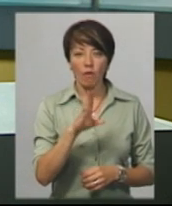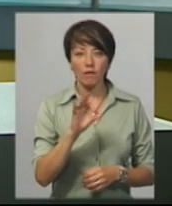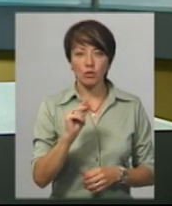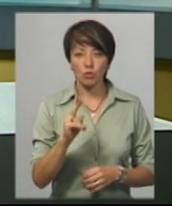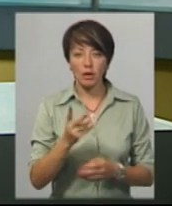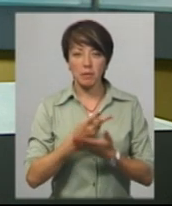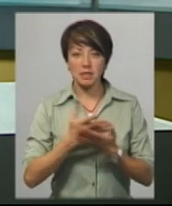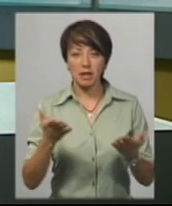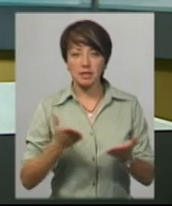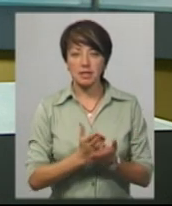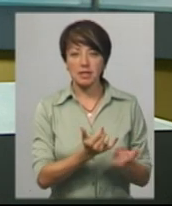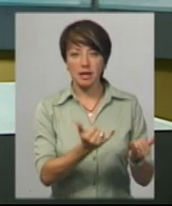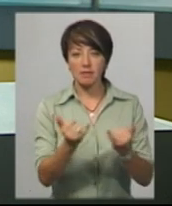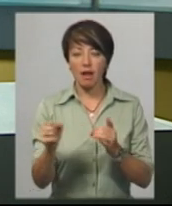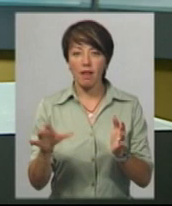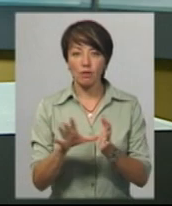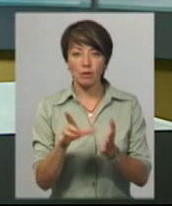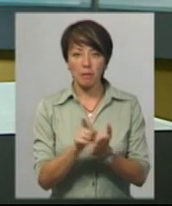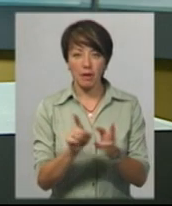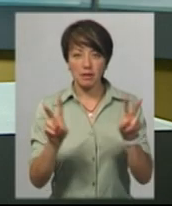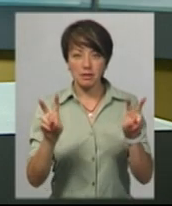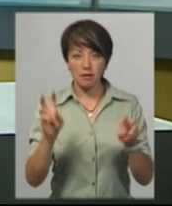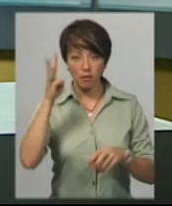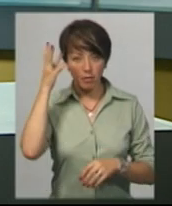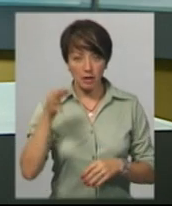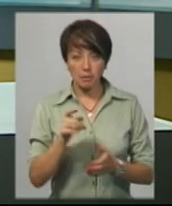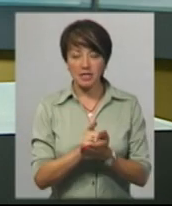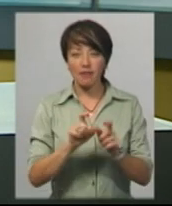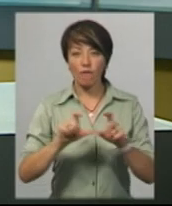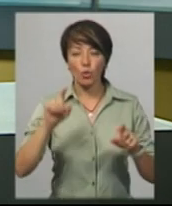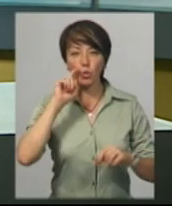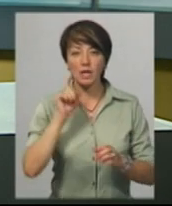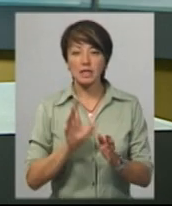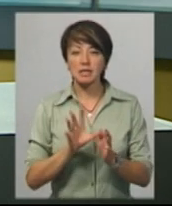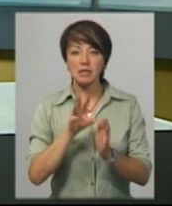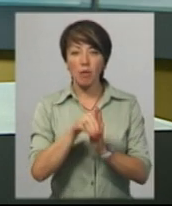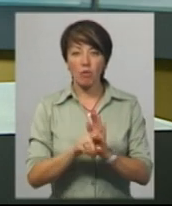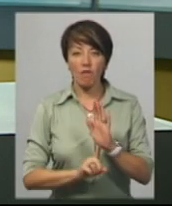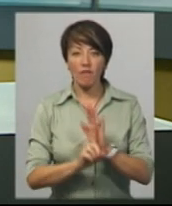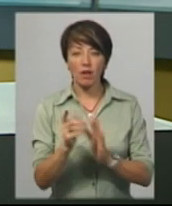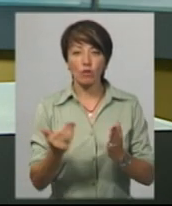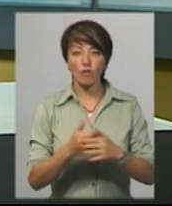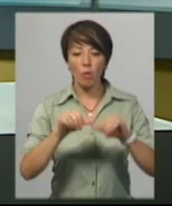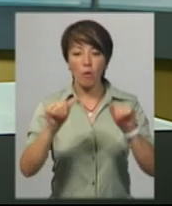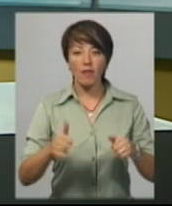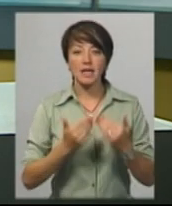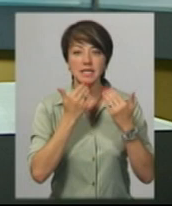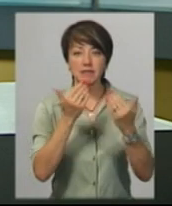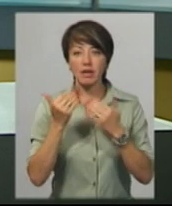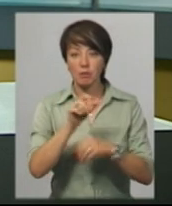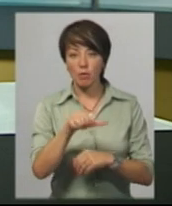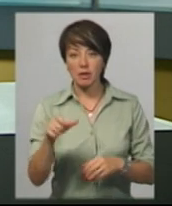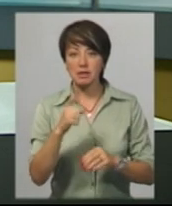презентації сервісу «Епенсія» на Хмельниччині. Нагадаємо, Пенсійний фонд України запровадив нову модель «Звернення громадян за